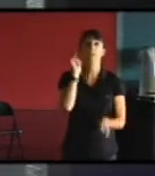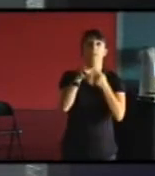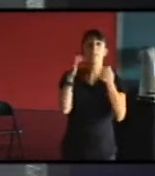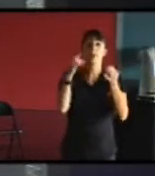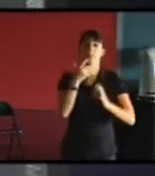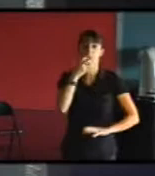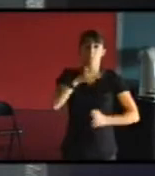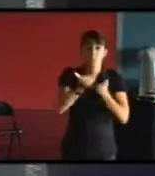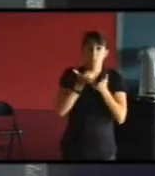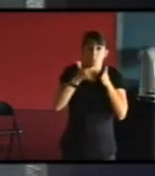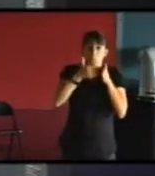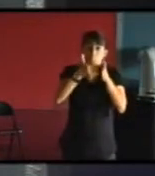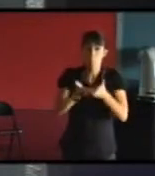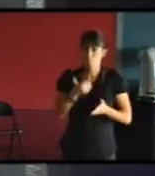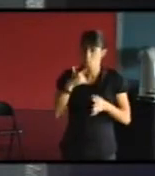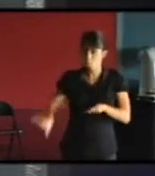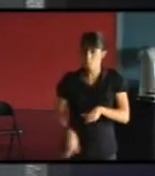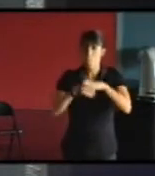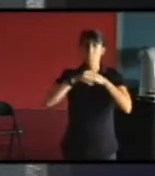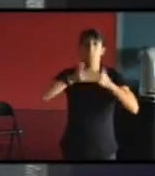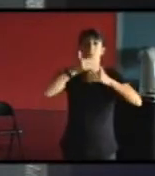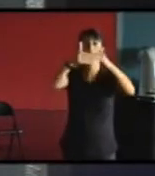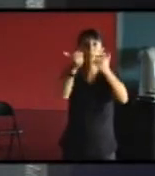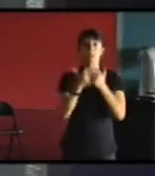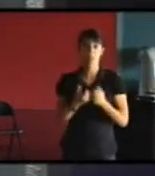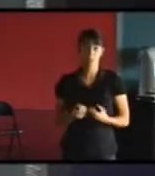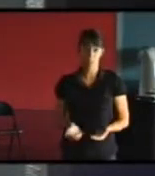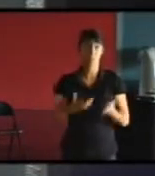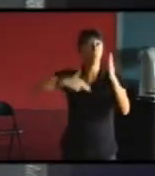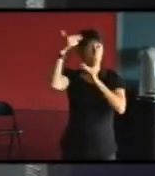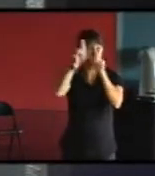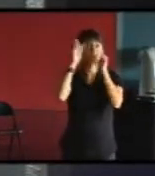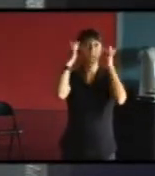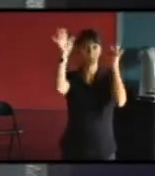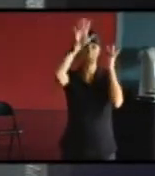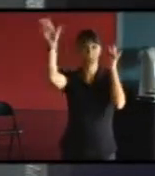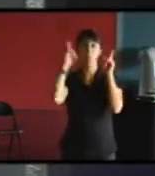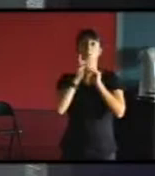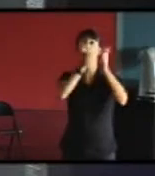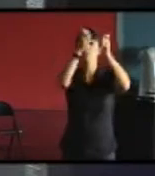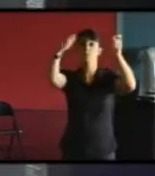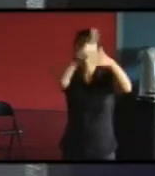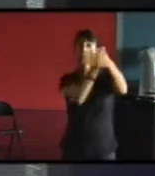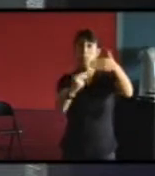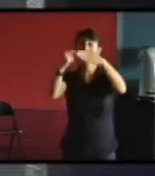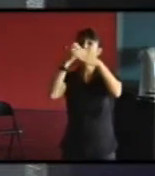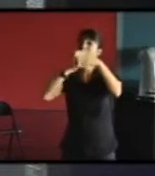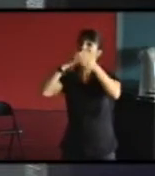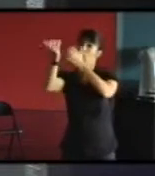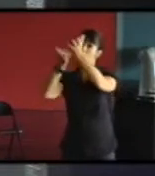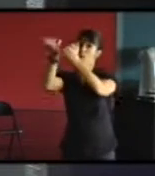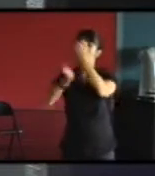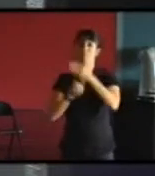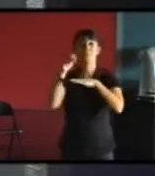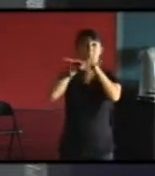récupération on fait aussi beaucoup de récupération de chaleur industrielle dans le nord de l'Europe par exemple on peut regarder aussi que